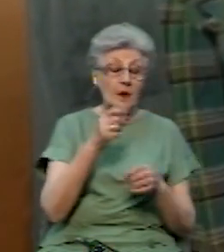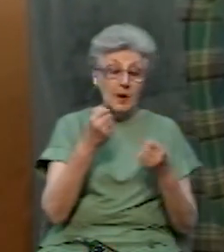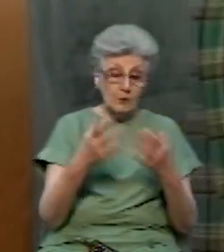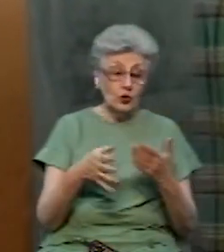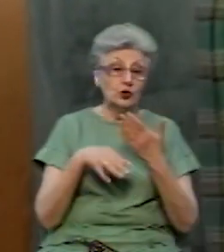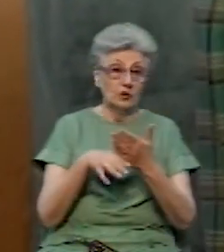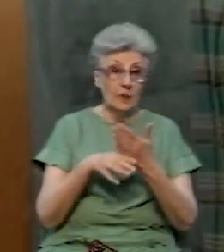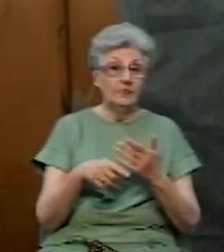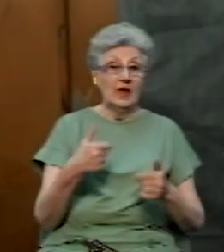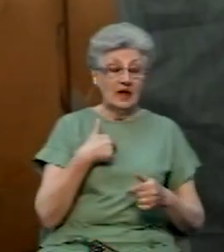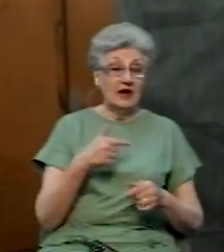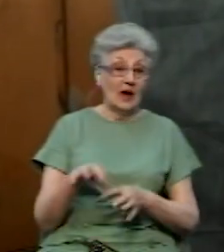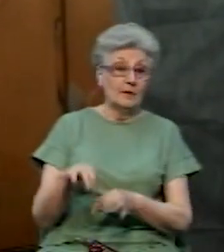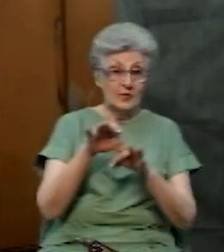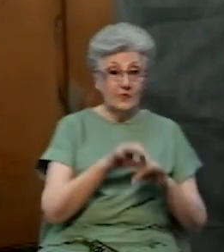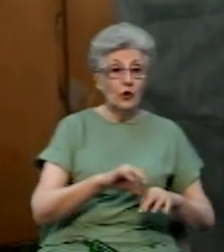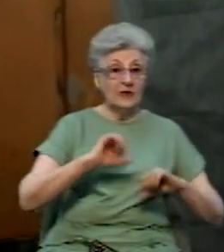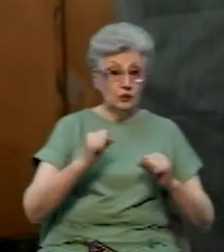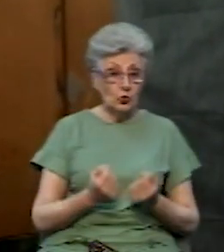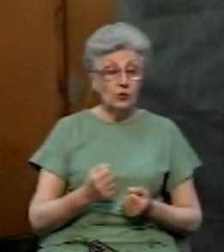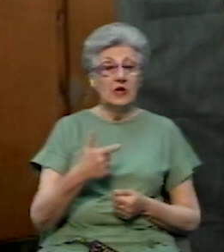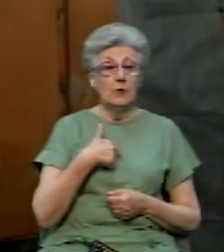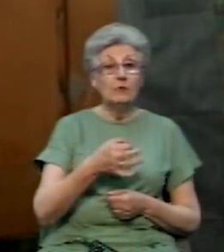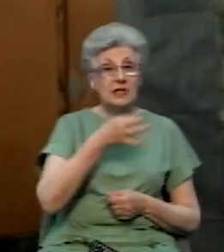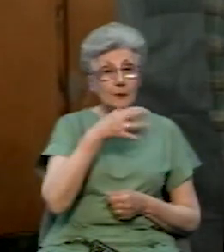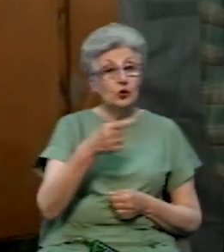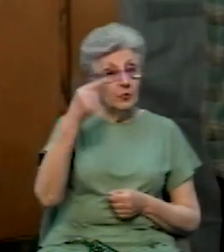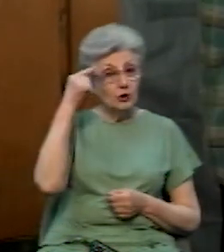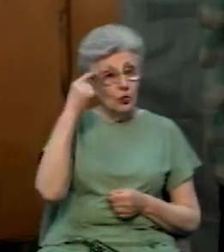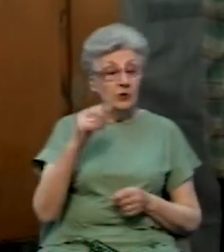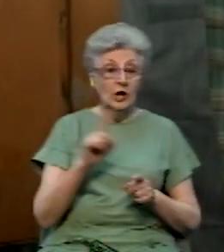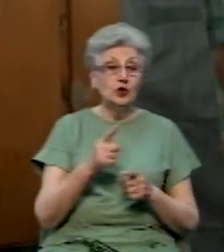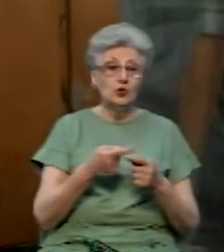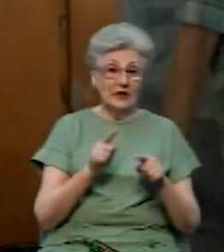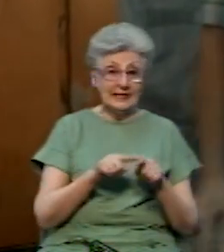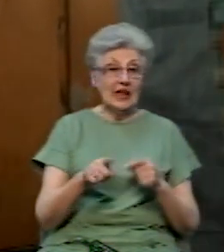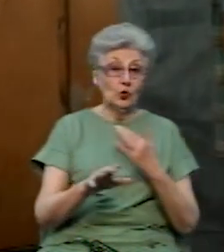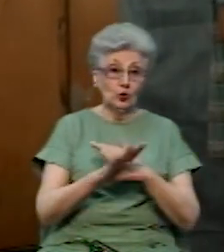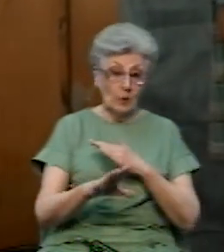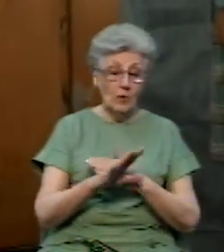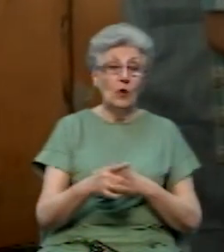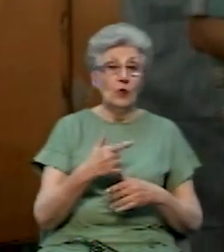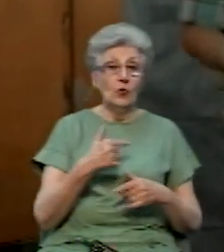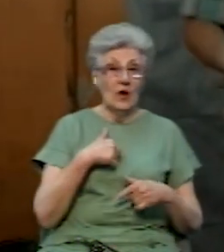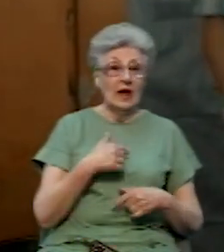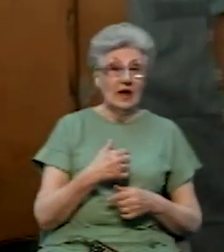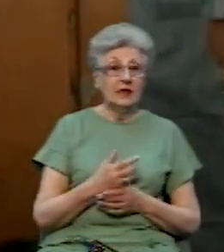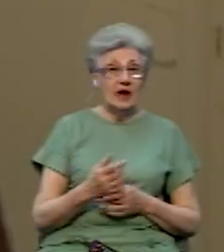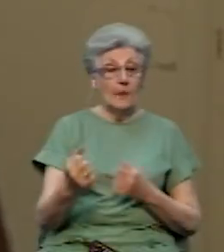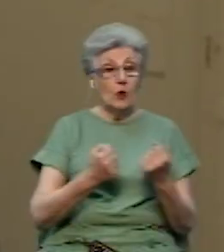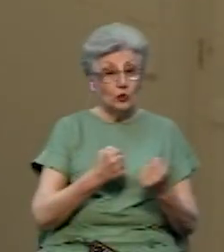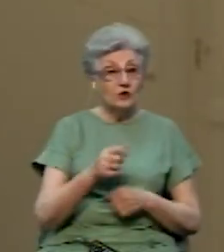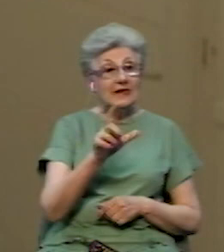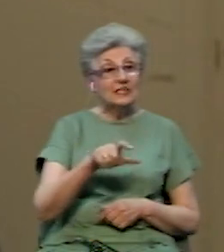це час, коли я провожу з друзями. Мені подобається думати, що цим самим, цей самий момент я борюся з людською байдужістю.